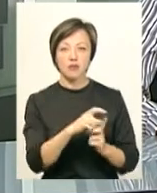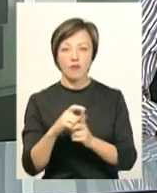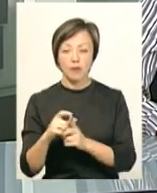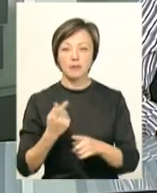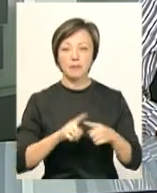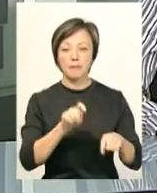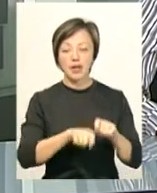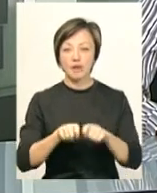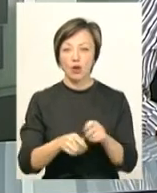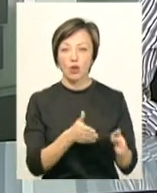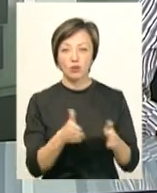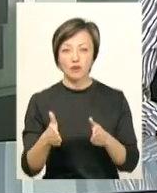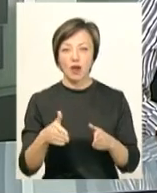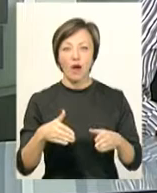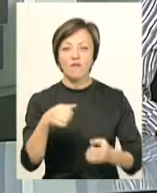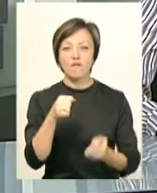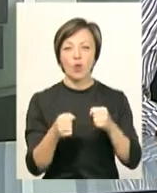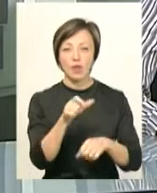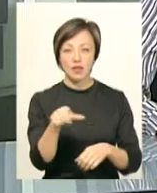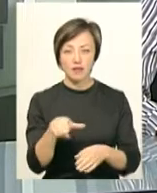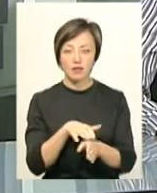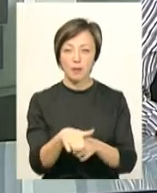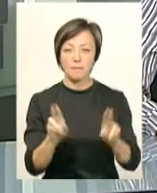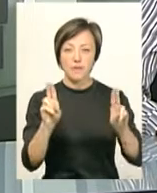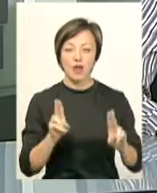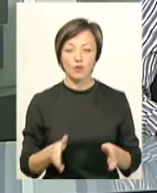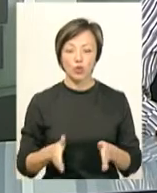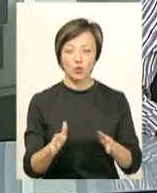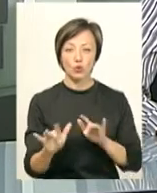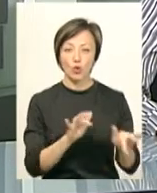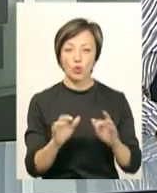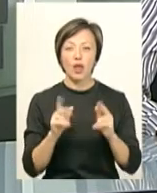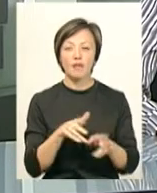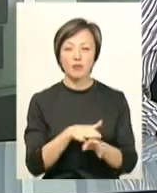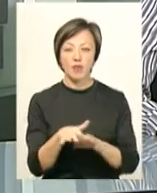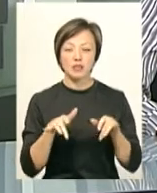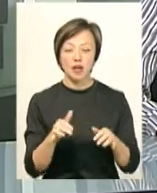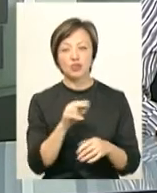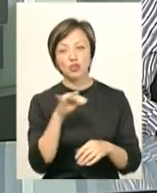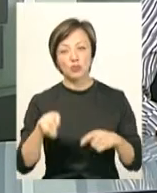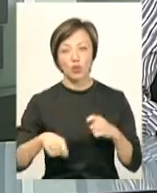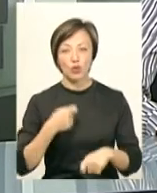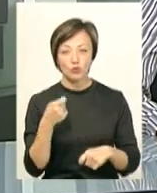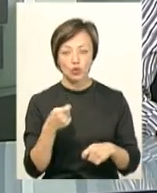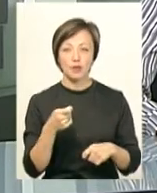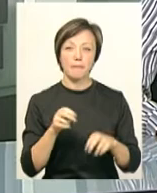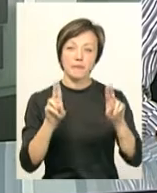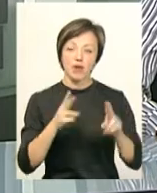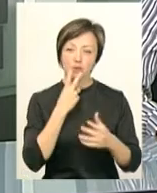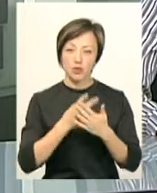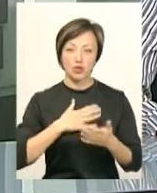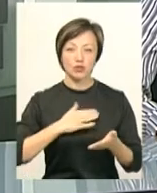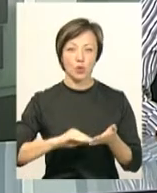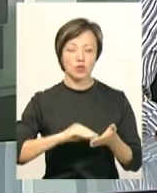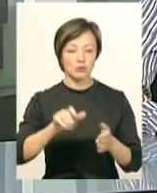перевірка готовності водіїв дотримуватись правил дорожнього руху. Як відбувалася акція та чи порушували кермувальники правила, бачила